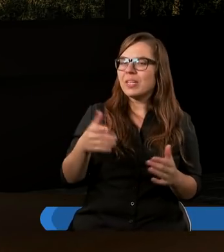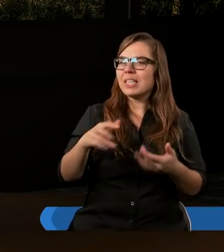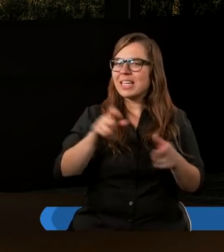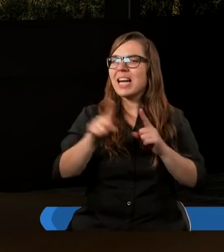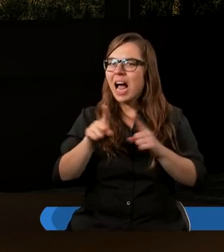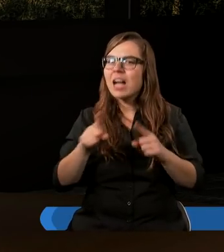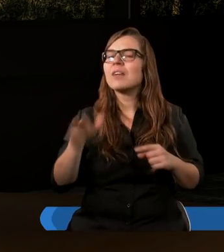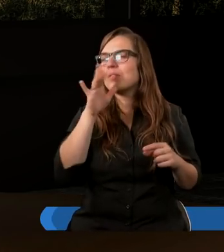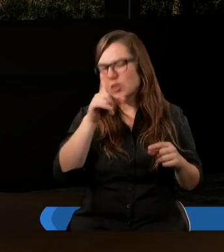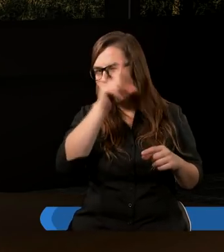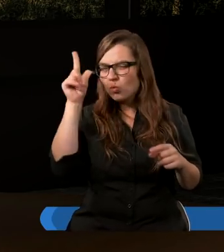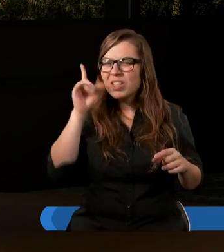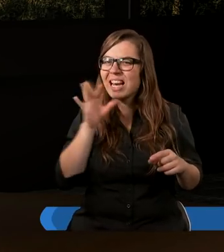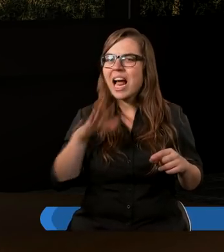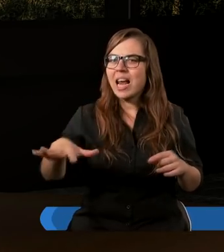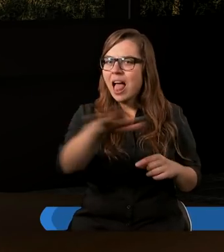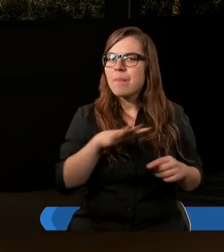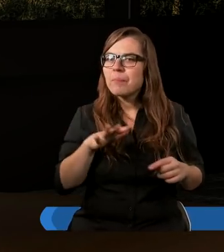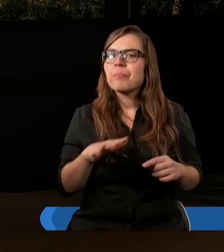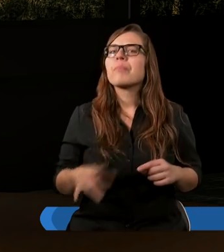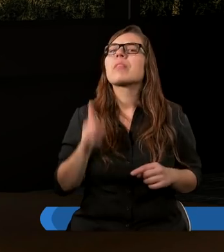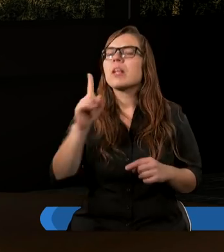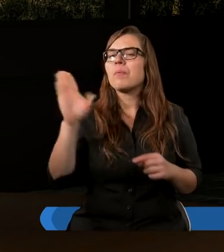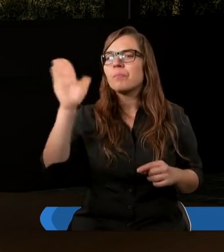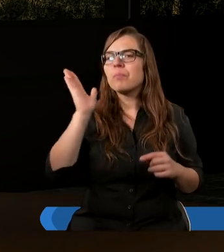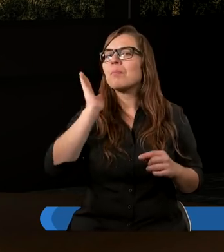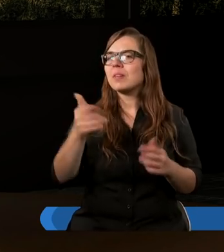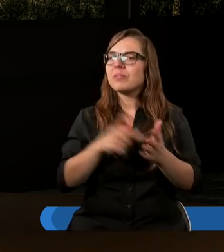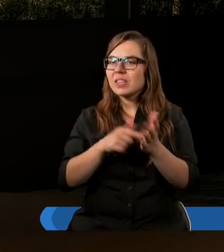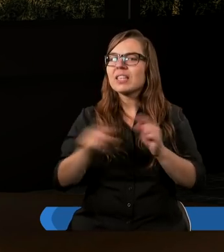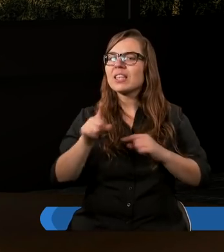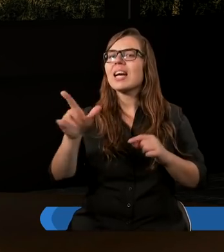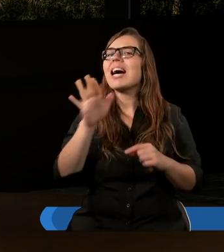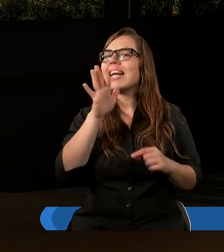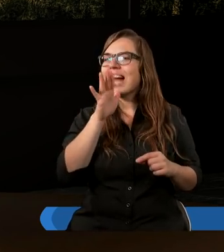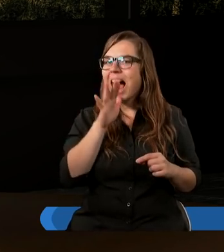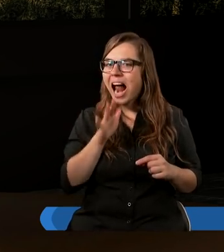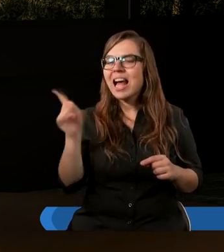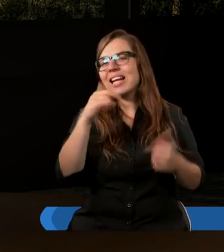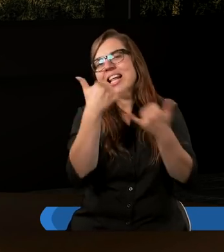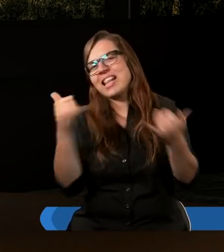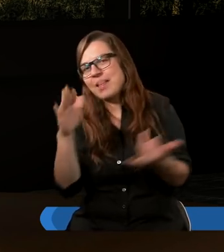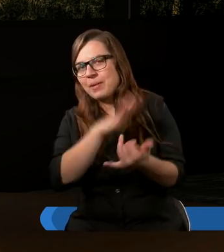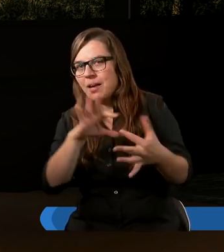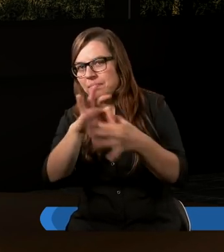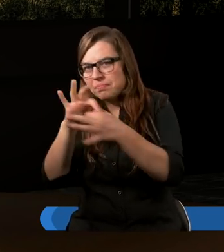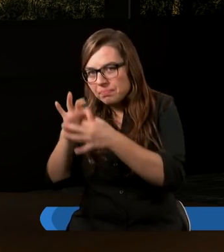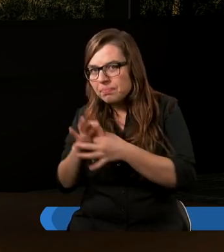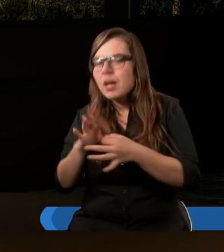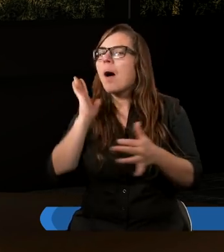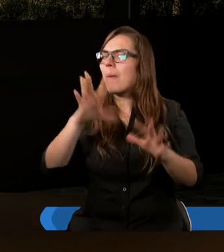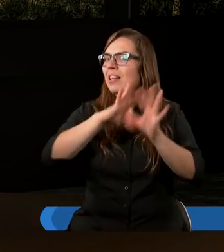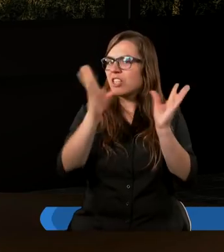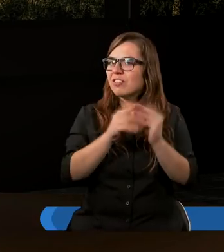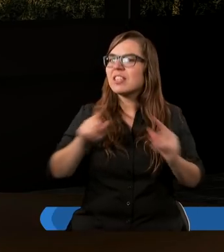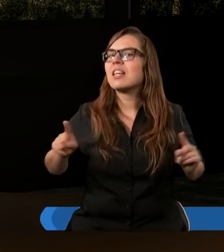Judę z Izraelem na północy, Pan Bóg będzie jednoczył właśnie Izraela z innymi narodami i to wszystko będzie